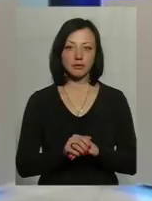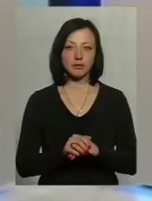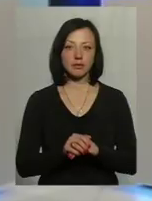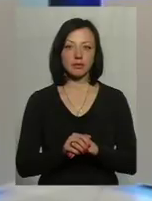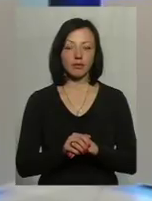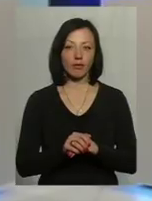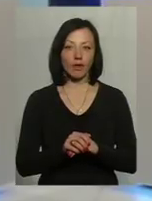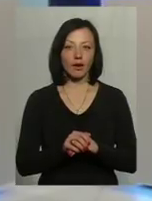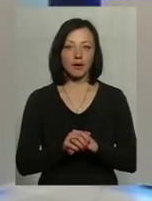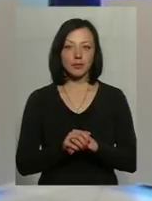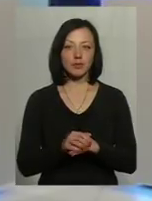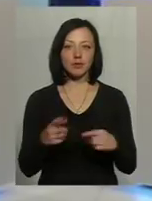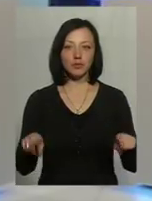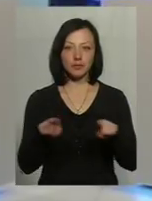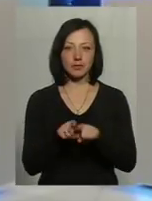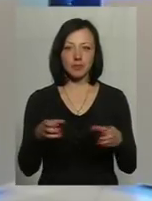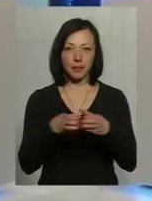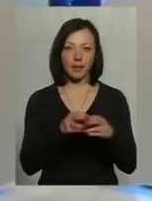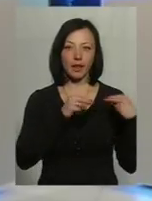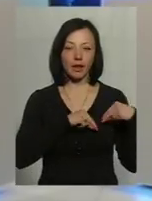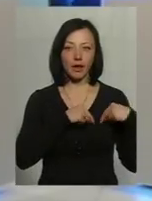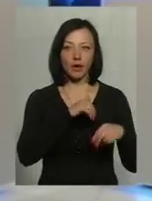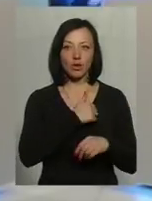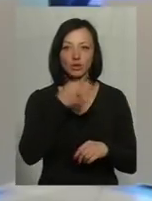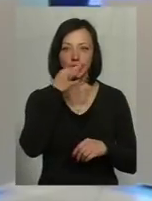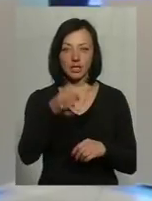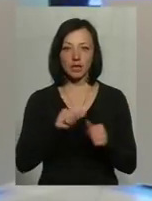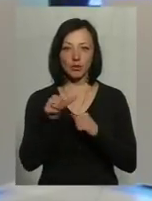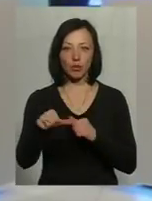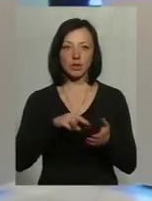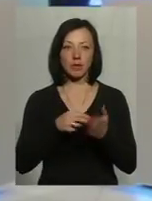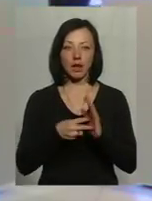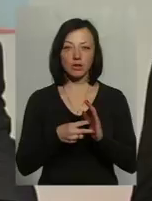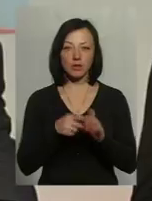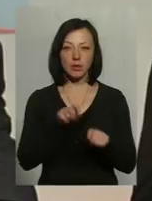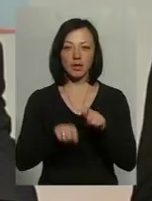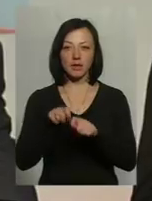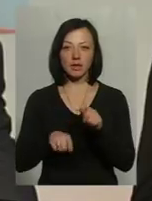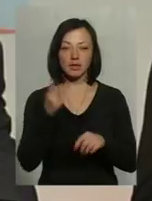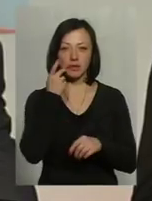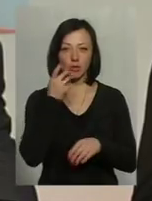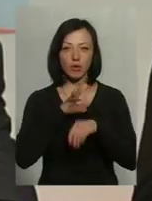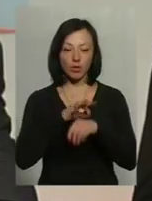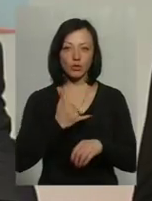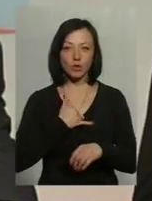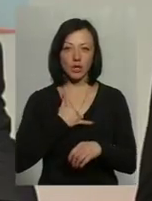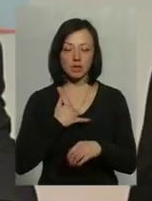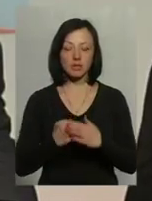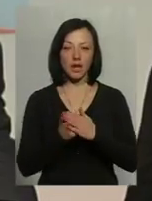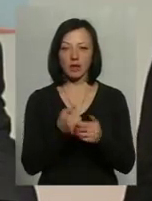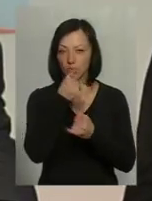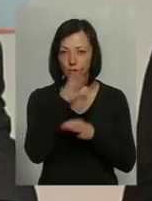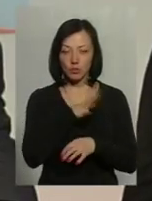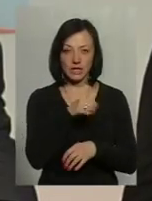таких категорій працівників. І хочу сказати, що позапланові перевірки завжди проводяться у нас підстав. Не може бути